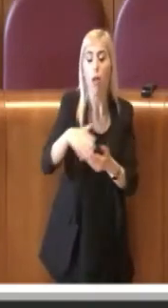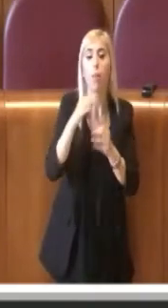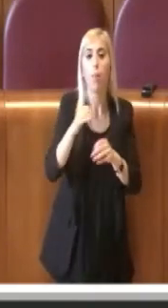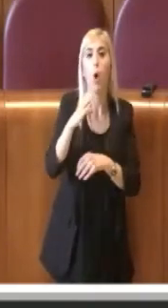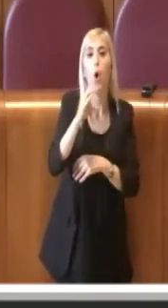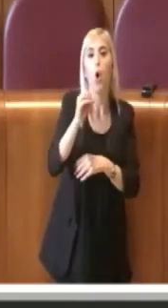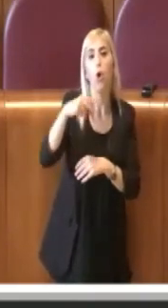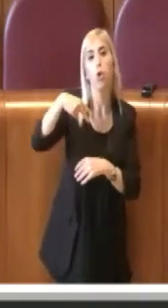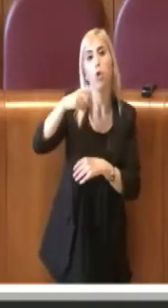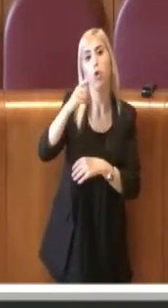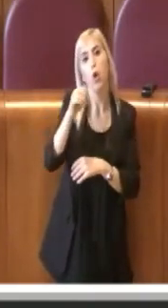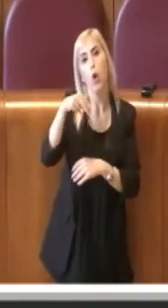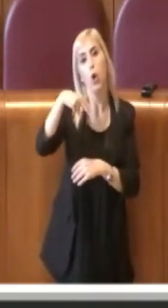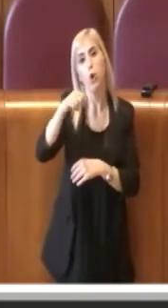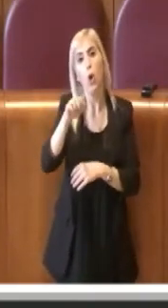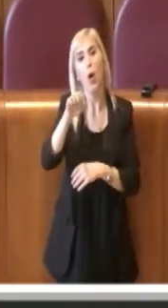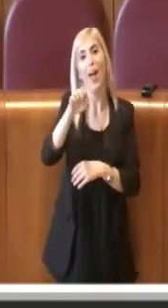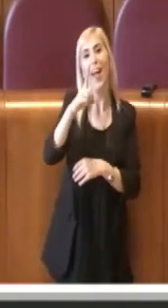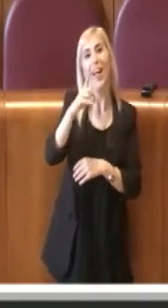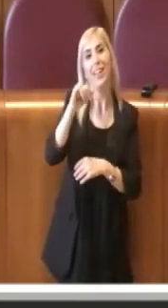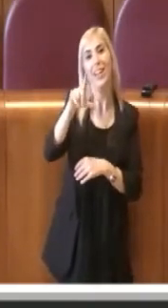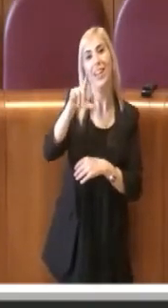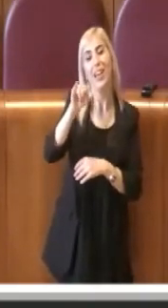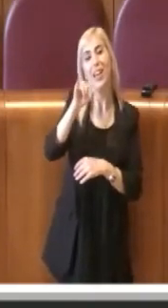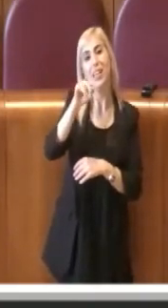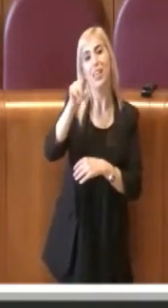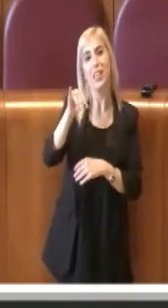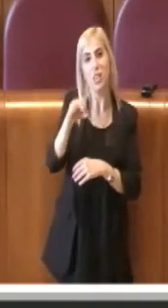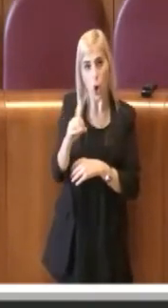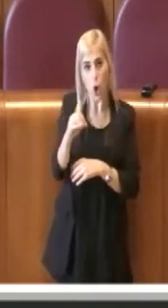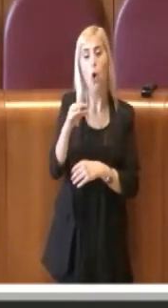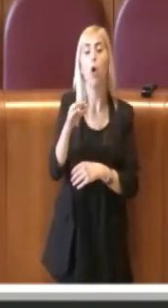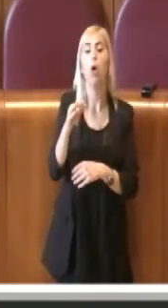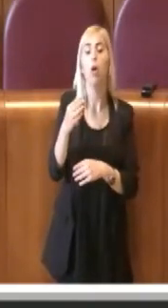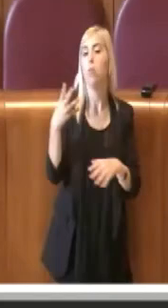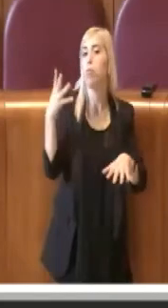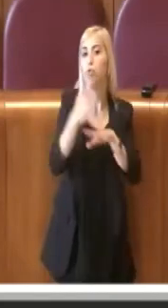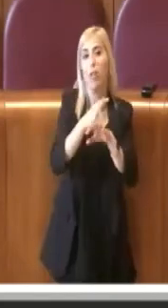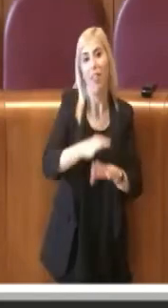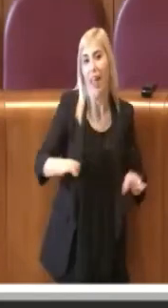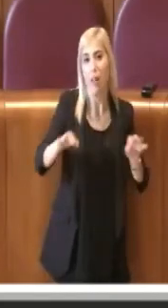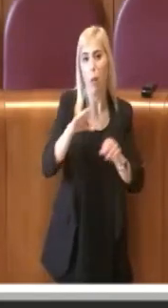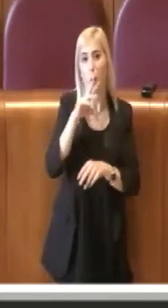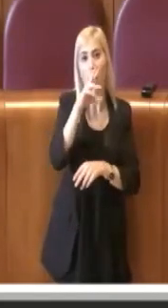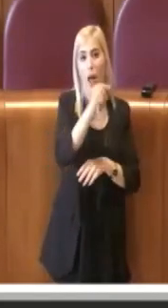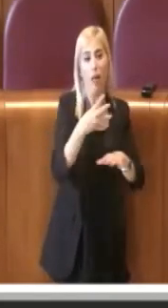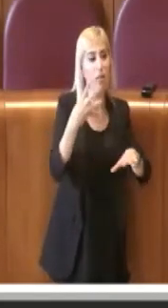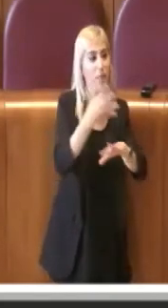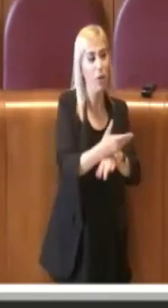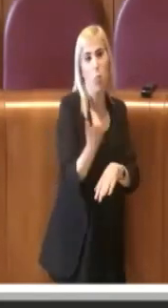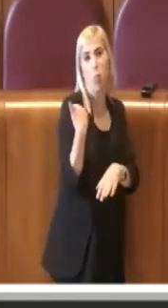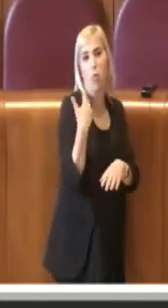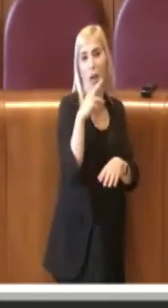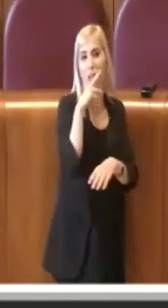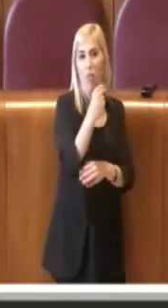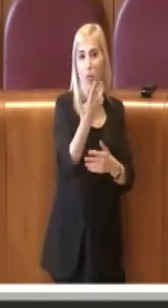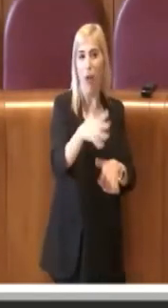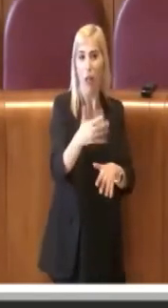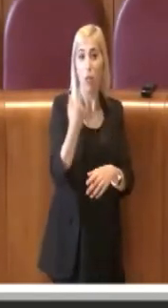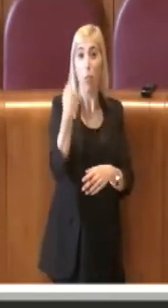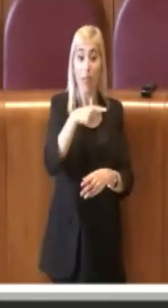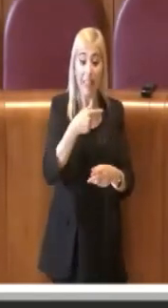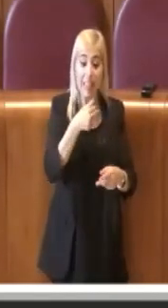non c'entra assolutamente nulla questo. Questa delibera serve a mettere